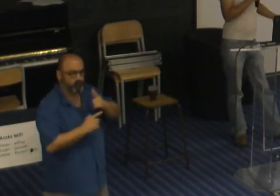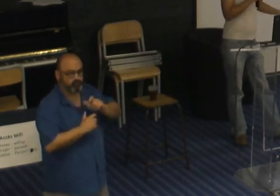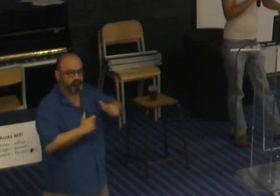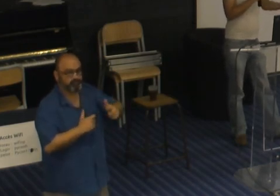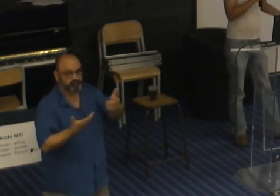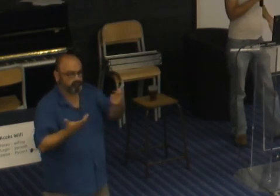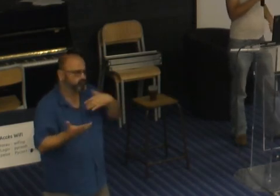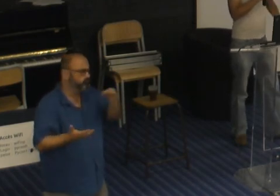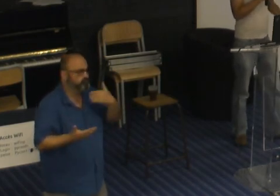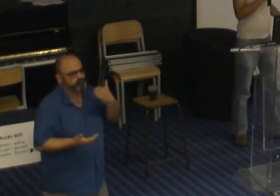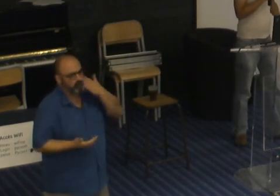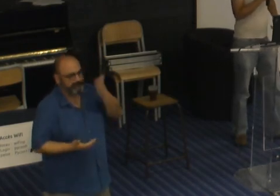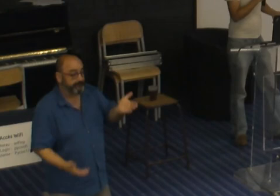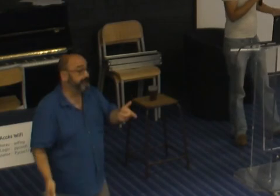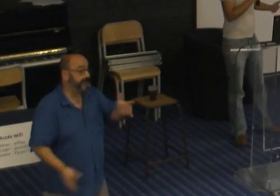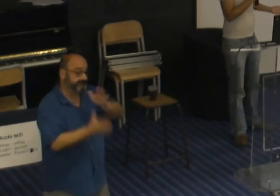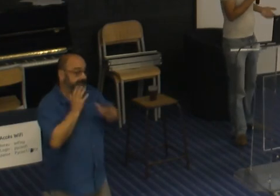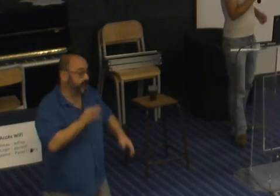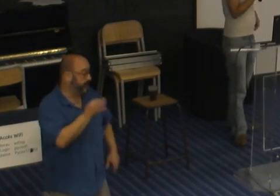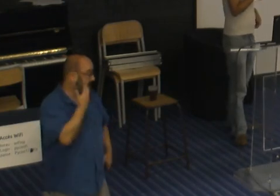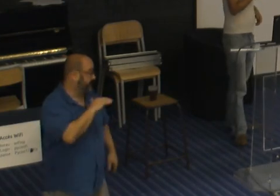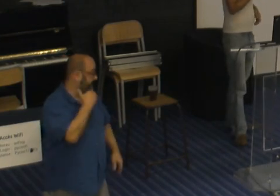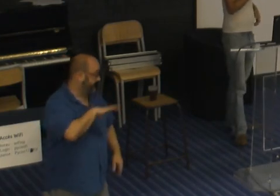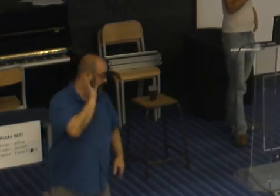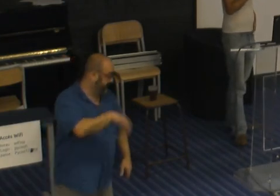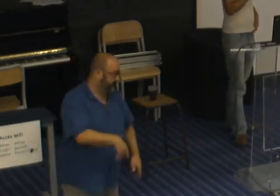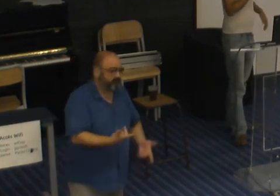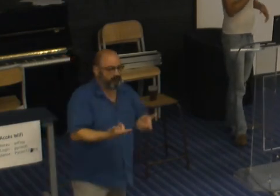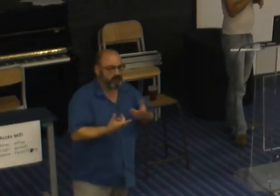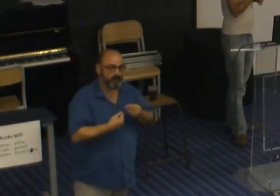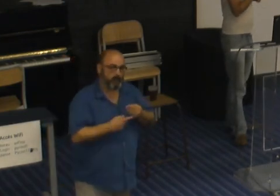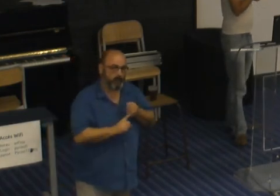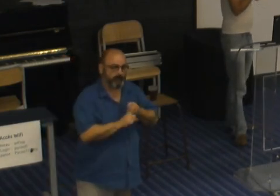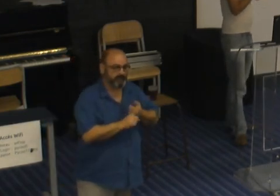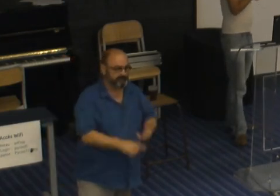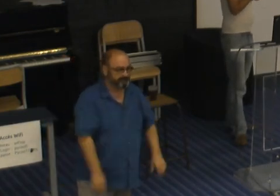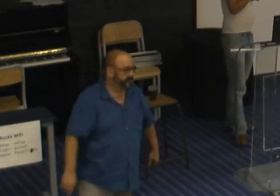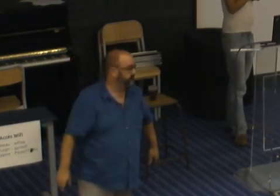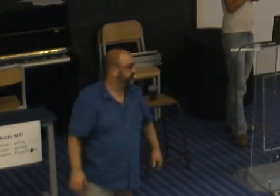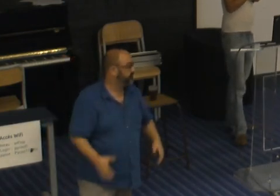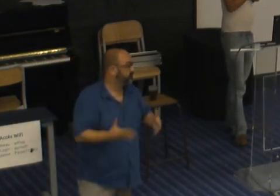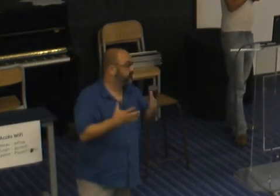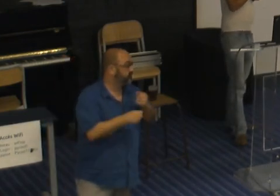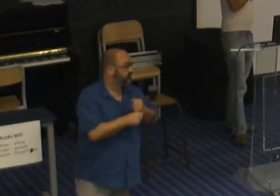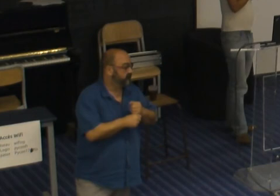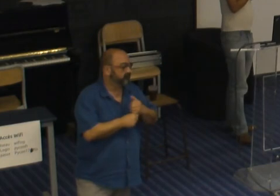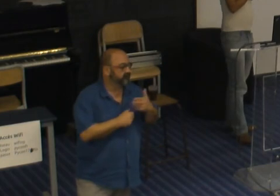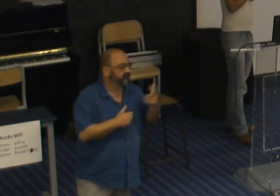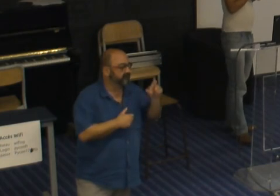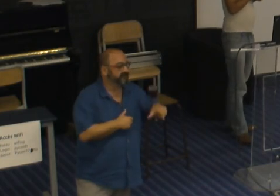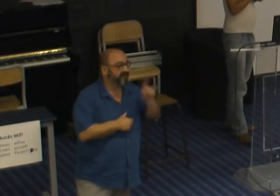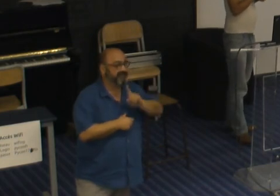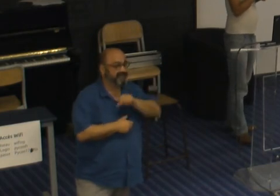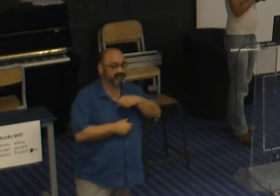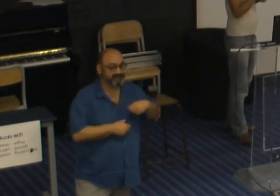ouais je la connais déjà c'est aussi une façon de lutter contre et voilà c'est son petit nom du coup à cette